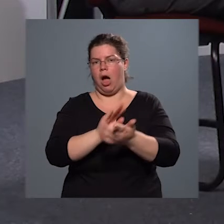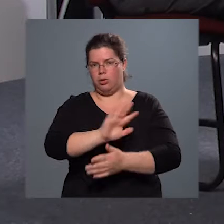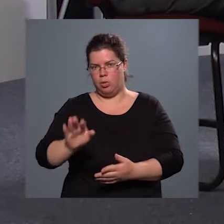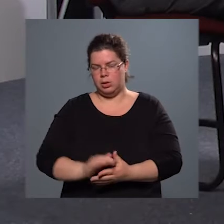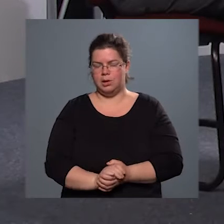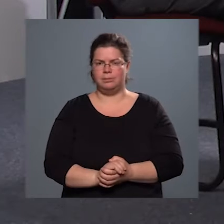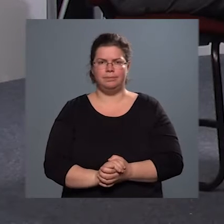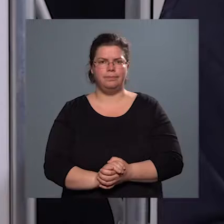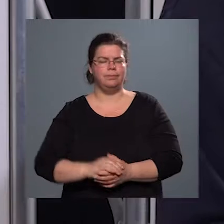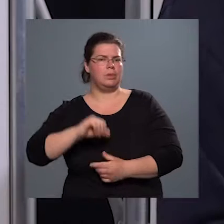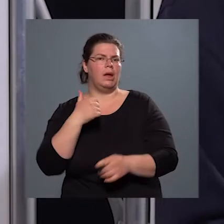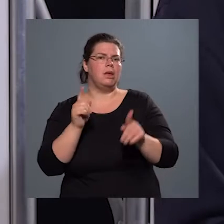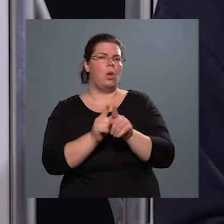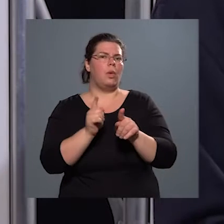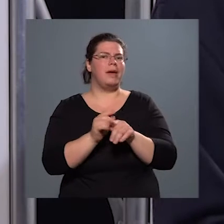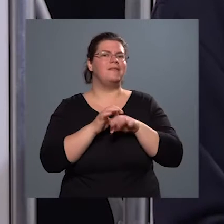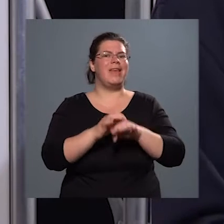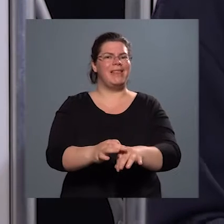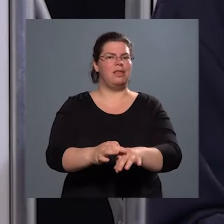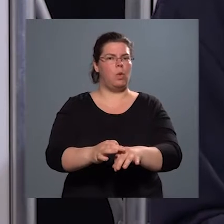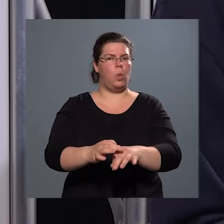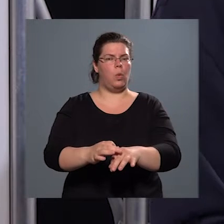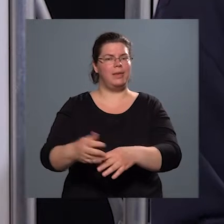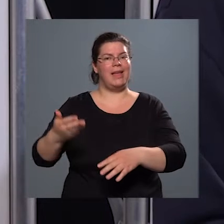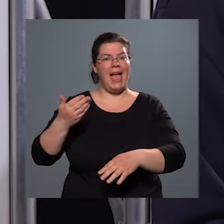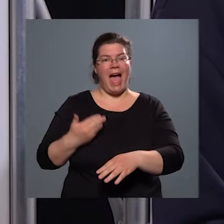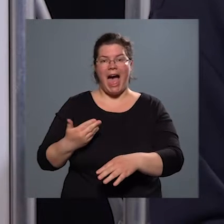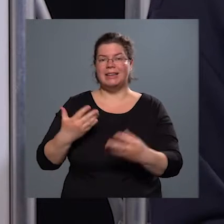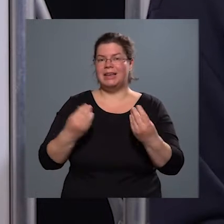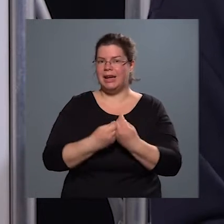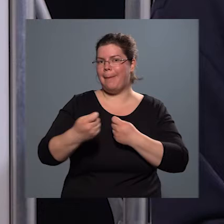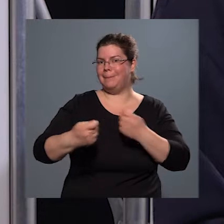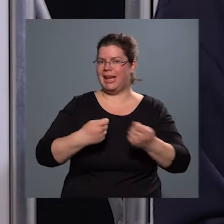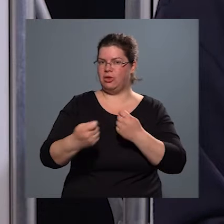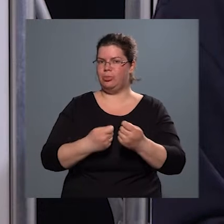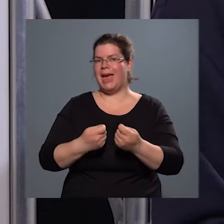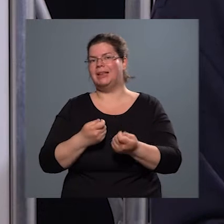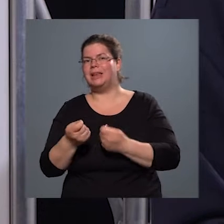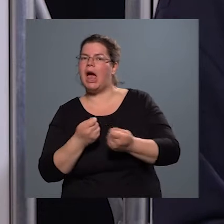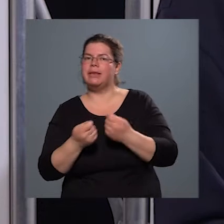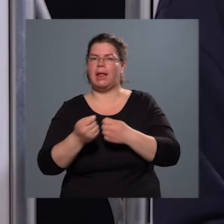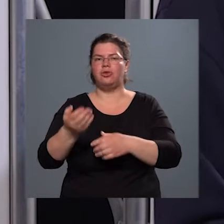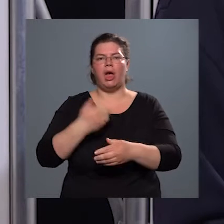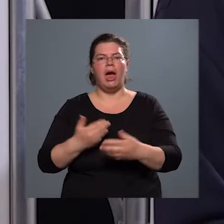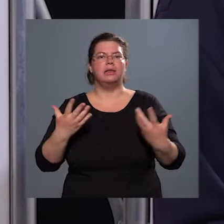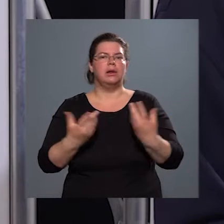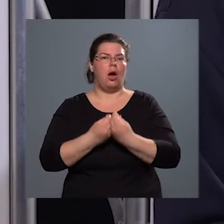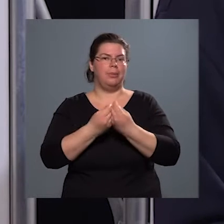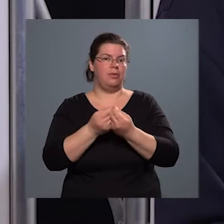olyan vezetői háttérrel, menedzsment irányítási háttérrel, mint amilyen előn